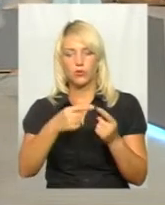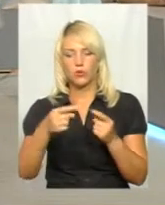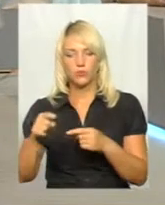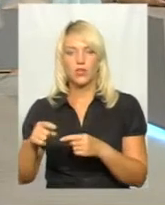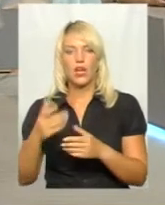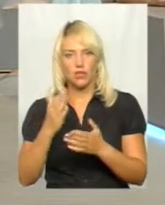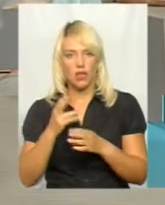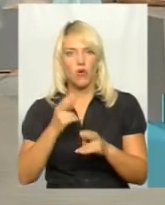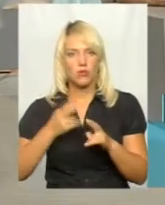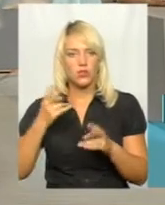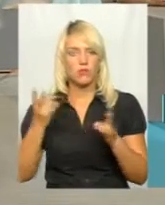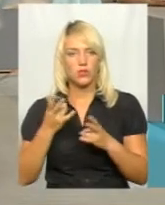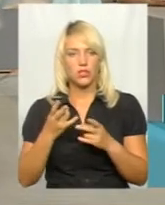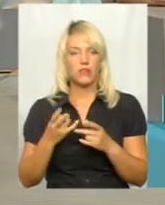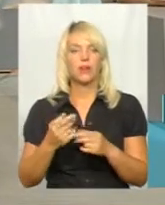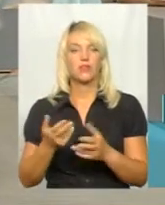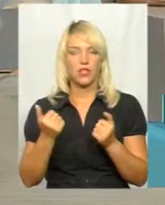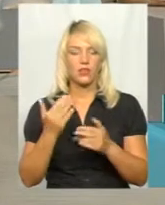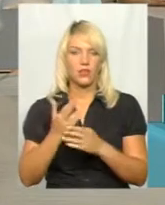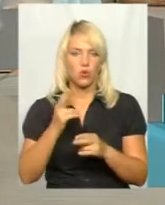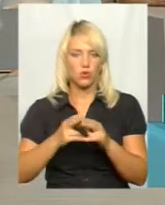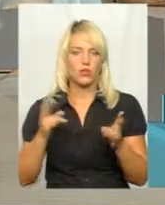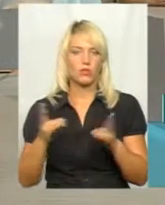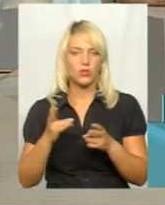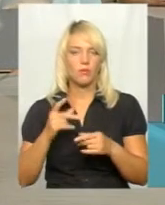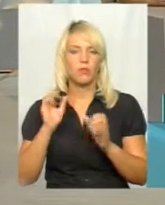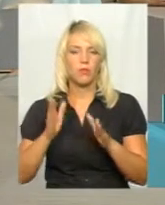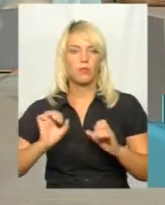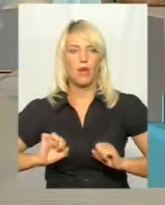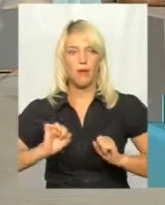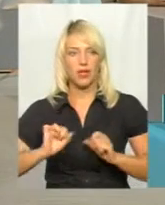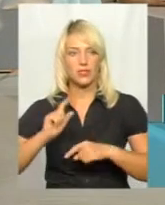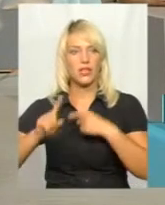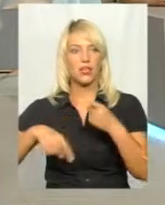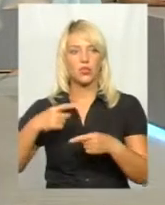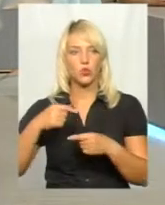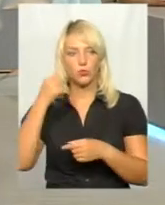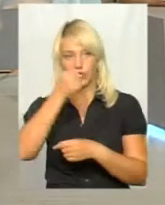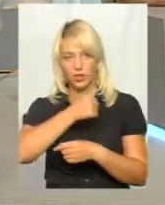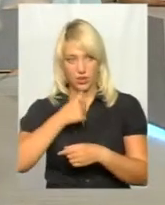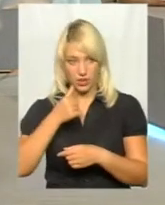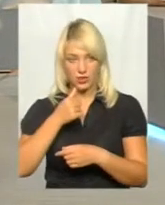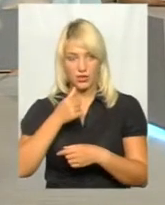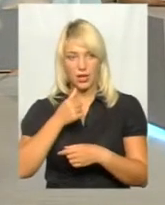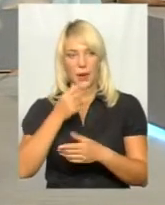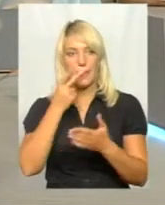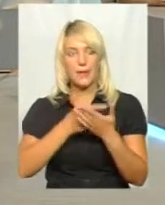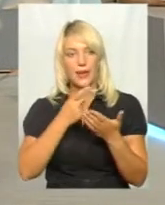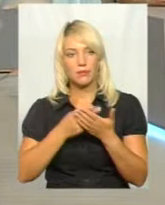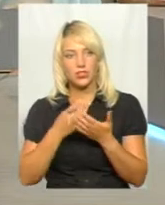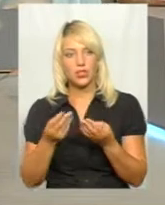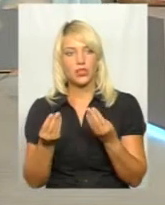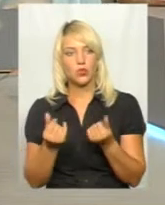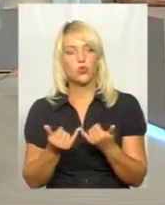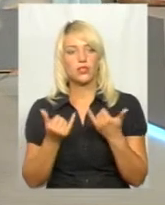потреба і будемо намагатися на наступний рік передбачати гроші